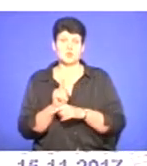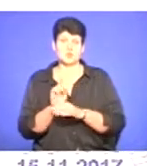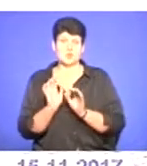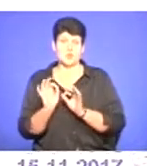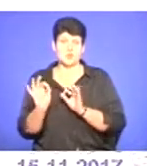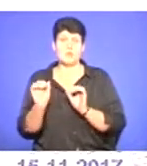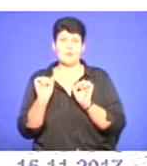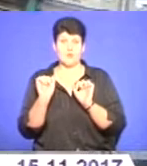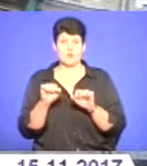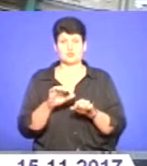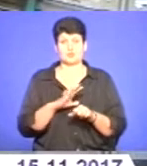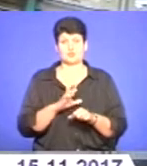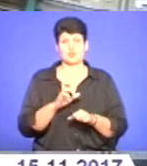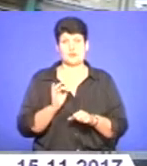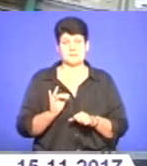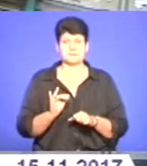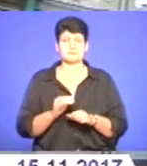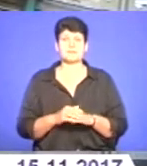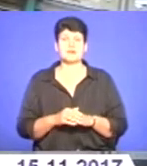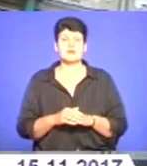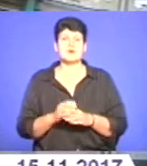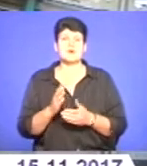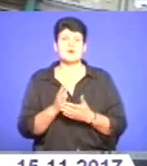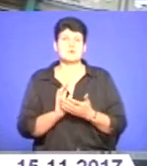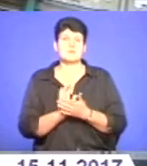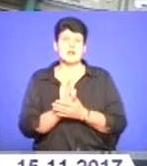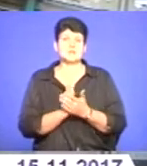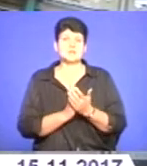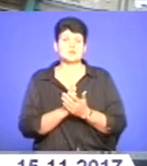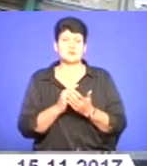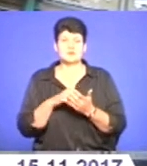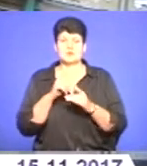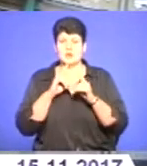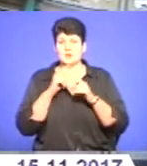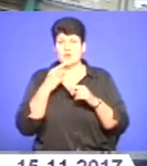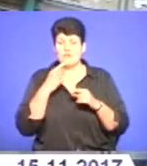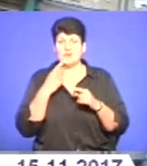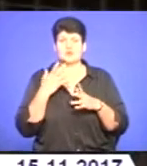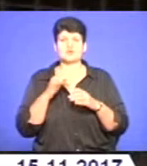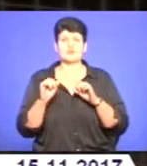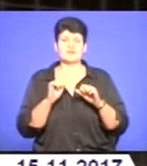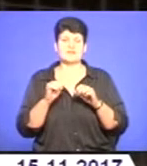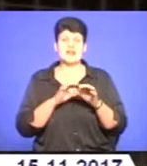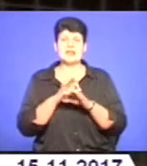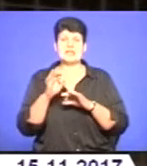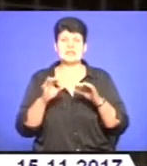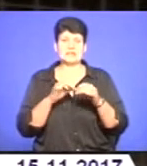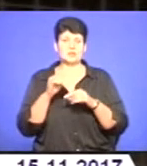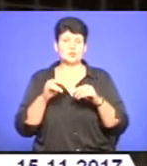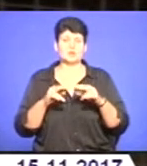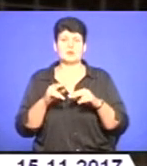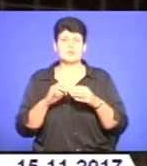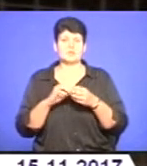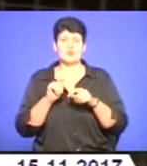звичайно, що можна було би. У прес-службі міської ради кажуть, управління архітектури контролюючих функцій щодо таких забудов немає. Контроль